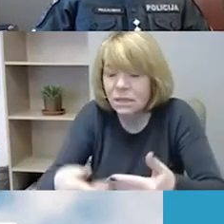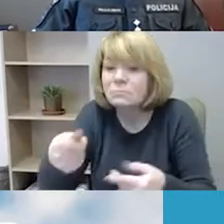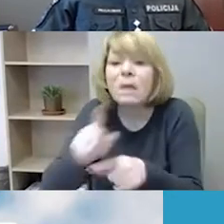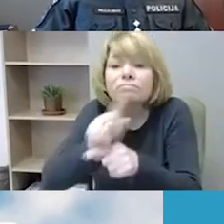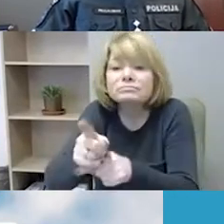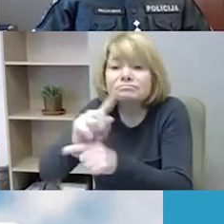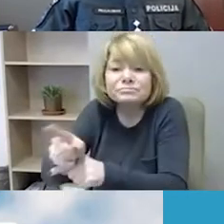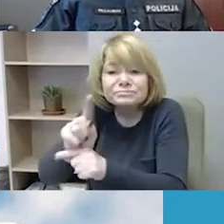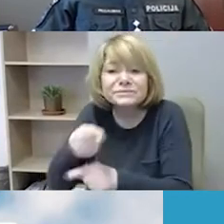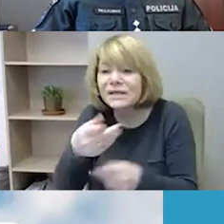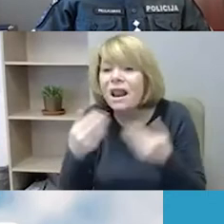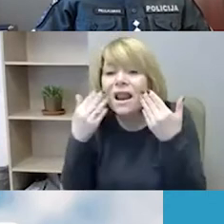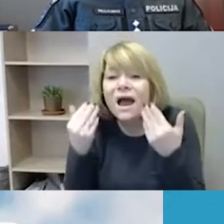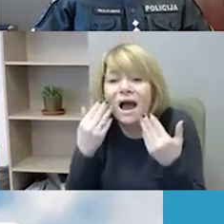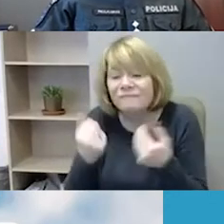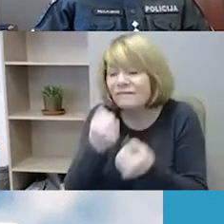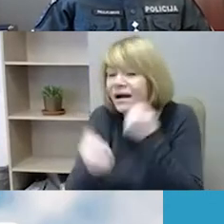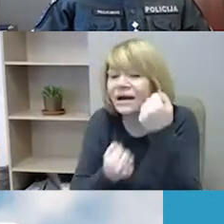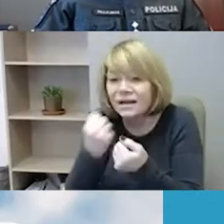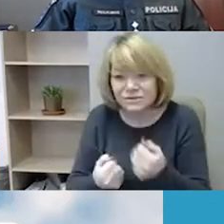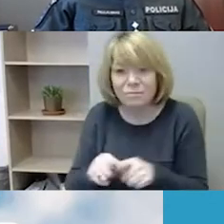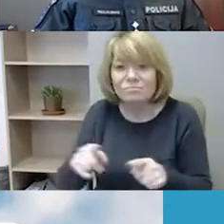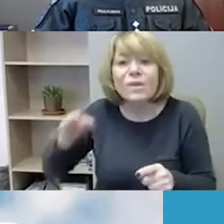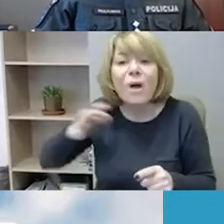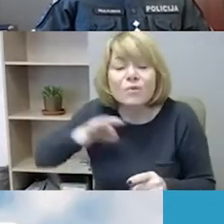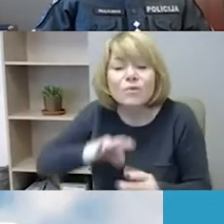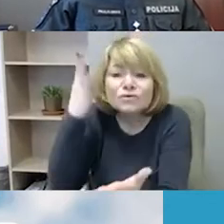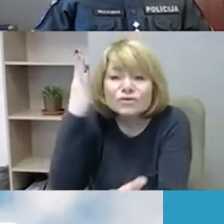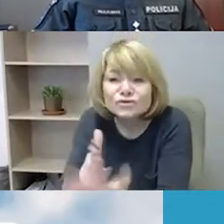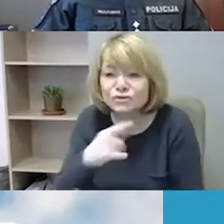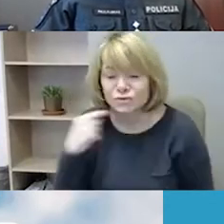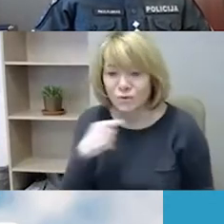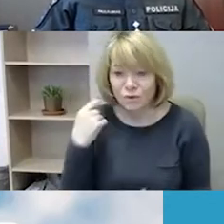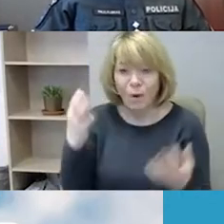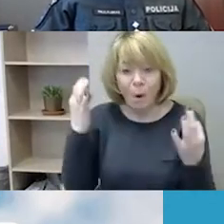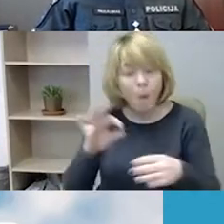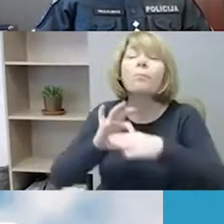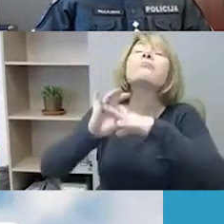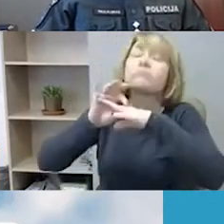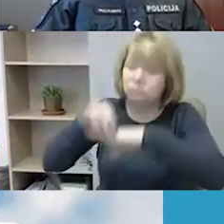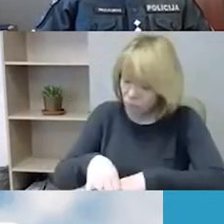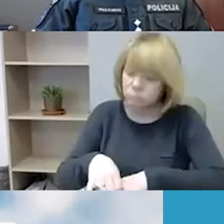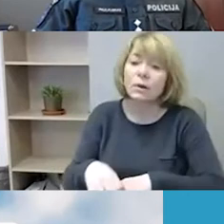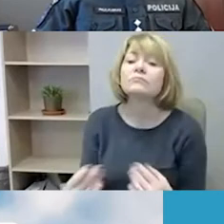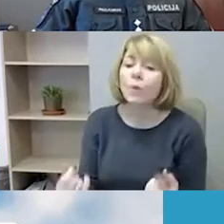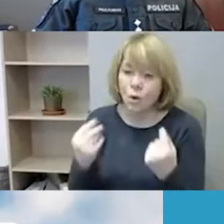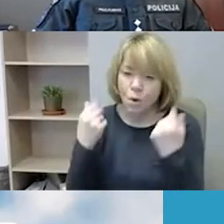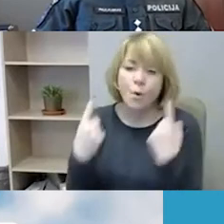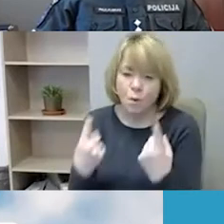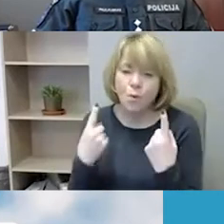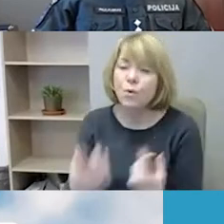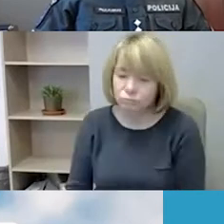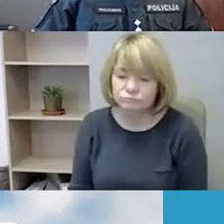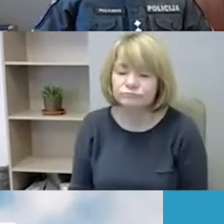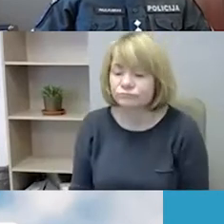paprastesnis ir efektyvesnis dažnu atveju. O baudos tikrai gali būti pakankamai ženklios. Tai tikrai